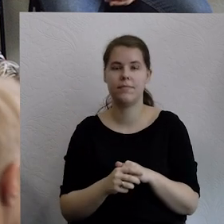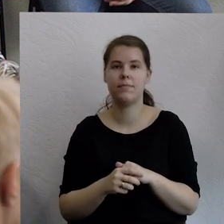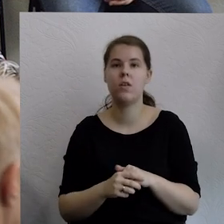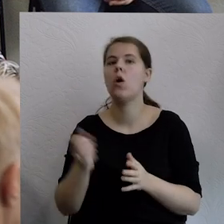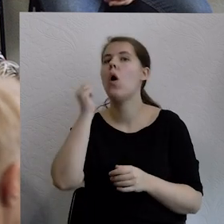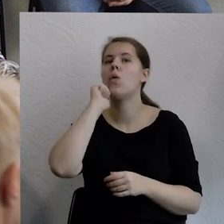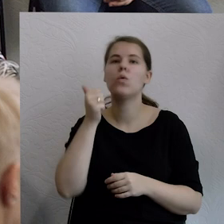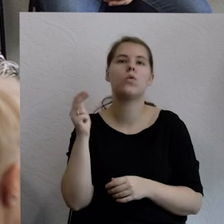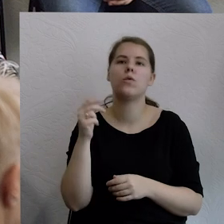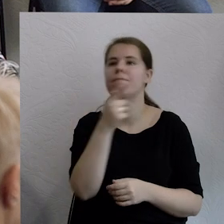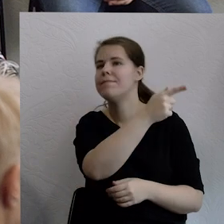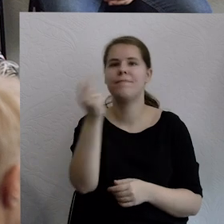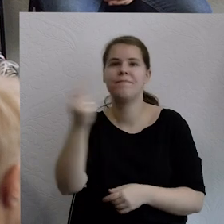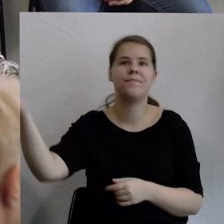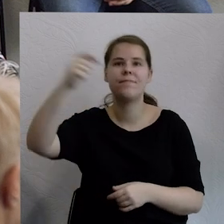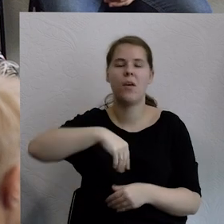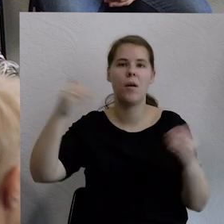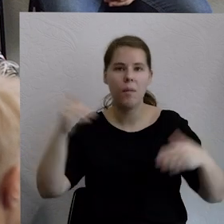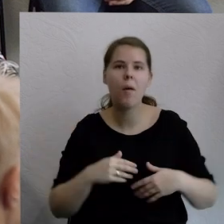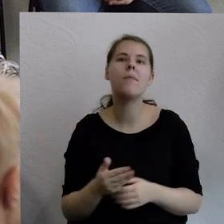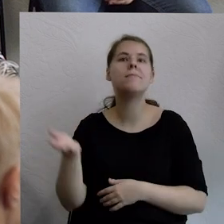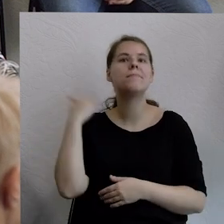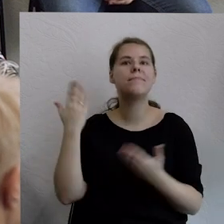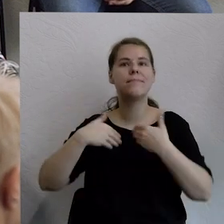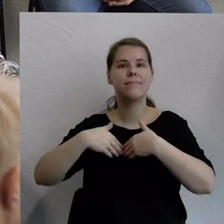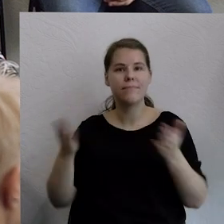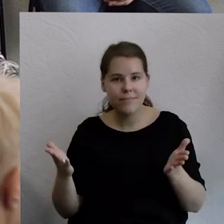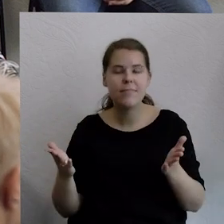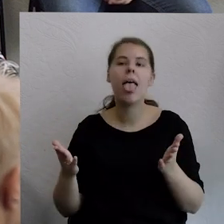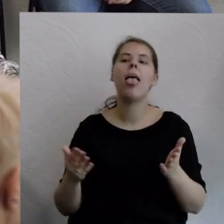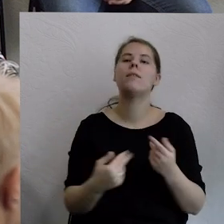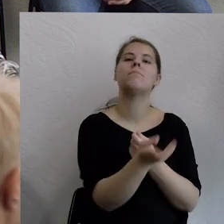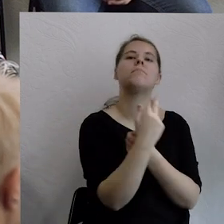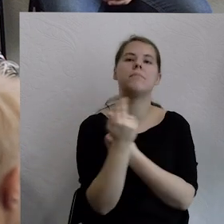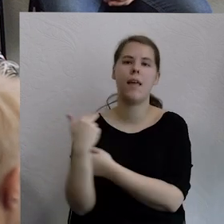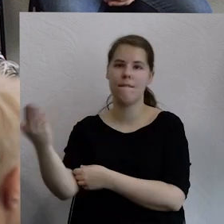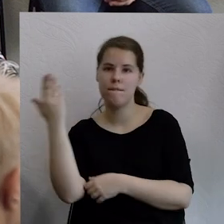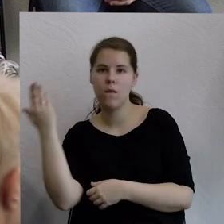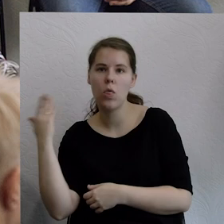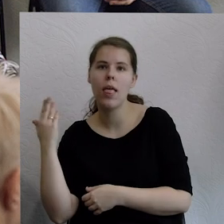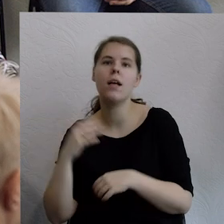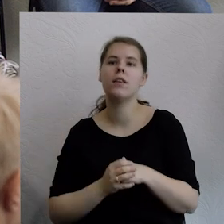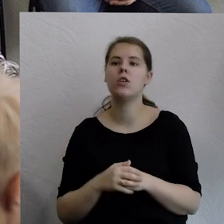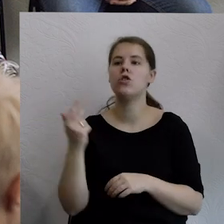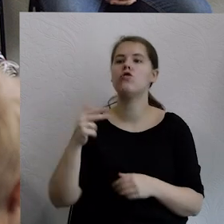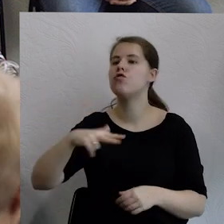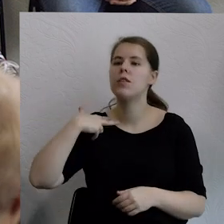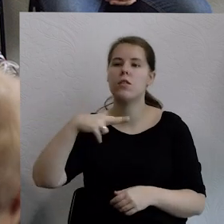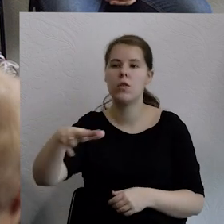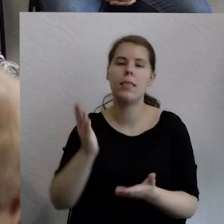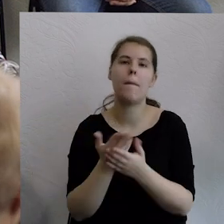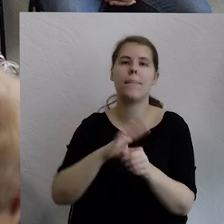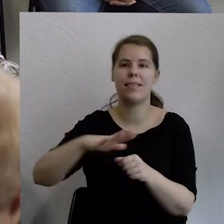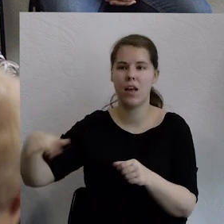też włączyć. Właśnie otworzyliśmy nabór na taki wolontariat międzynarodowy na trzy tygodnie na One